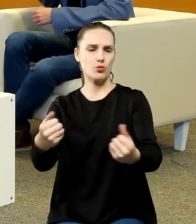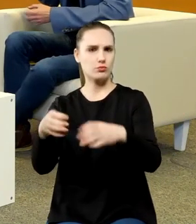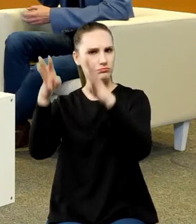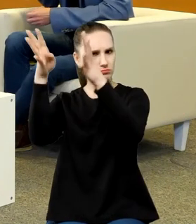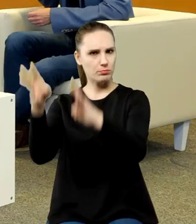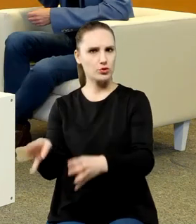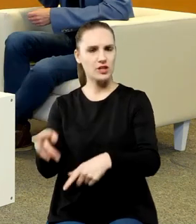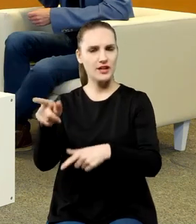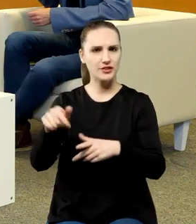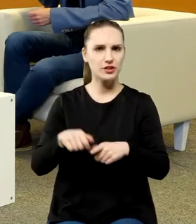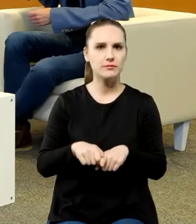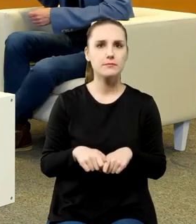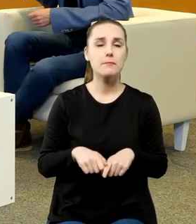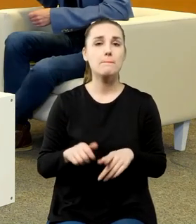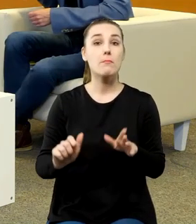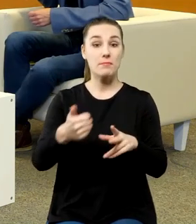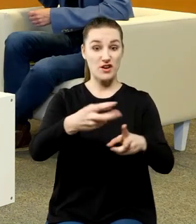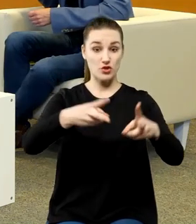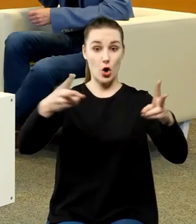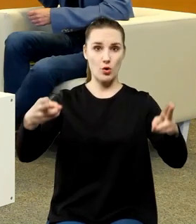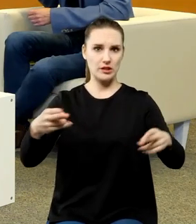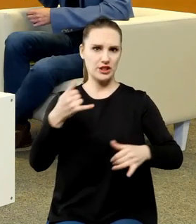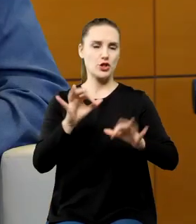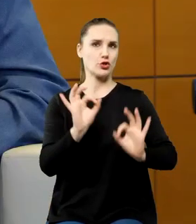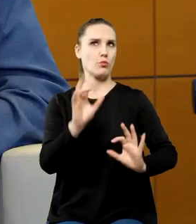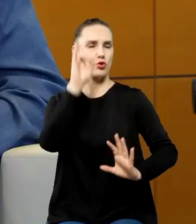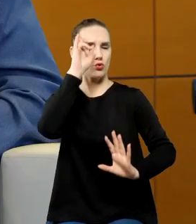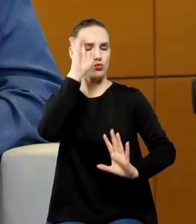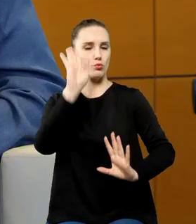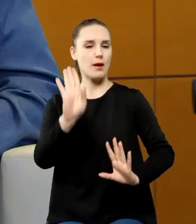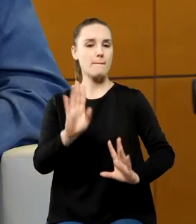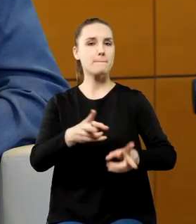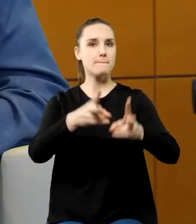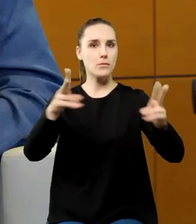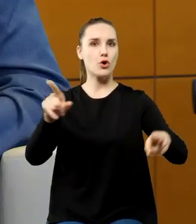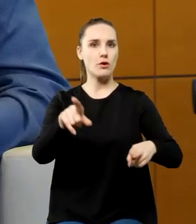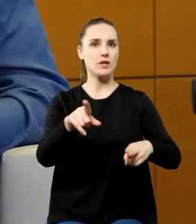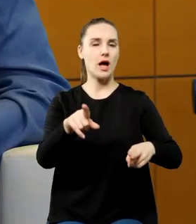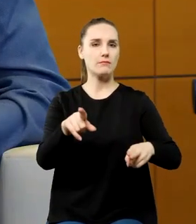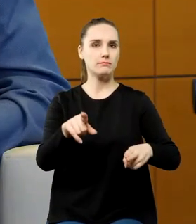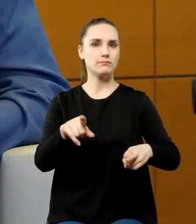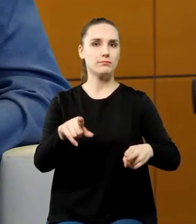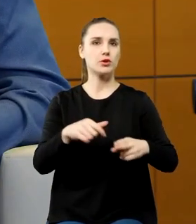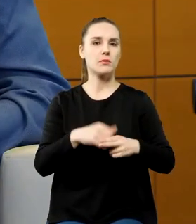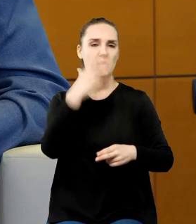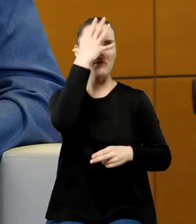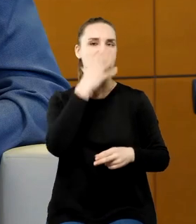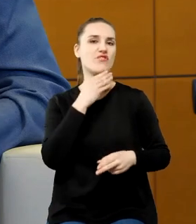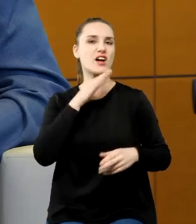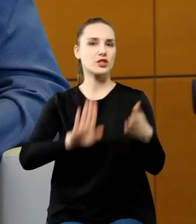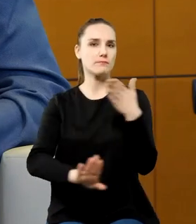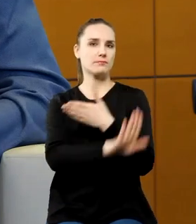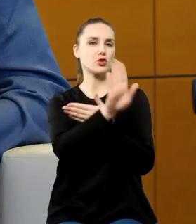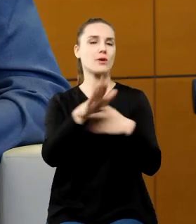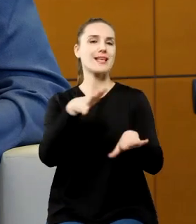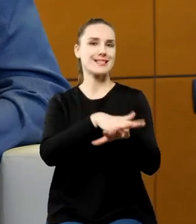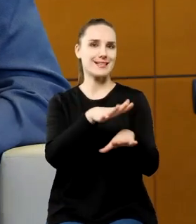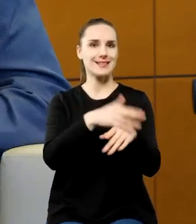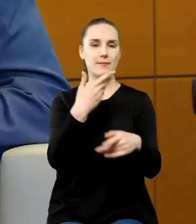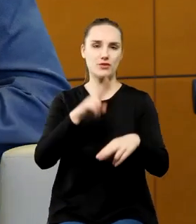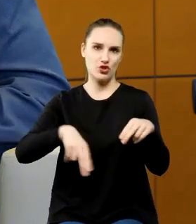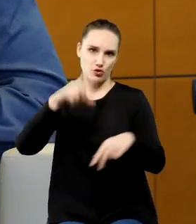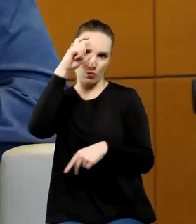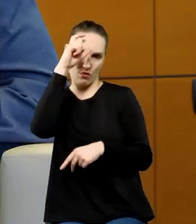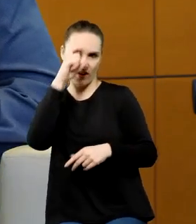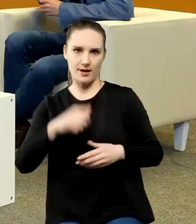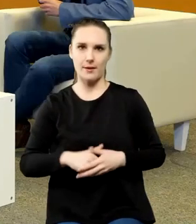która w tym pierwszym okresie, jeśli dobrze rozumiem, była w sposób dosłowny twarzą pewnego systemu, bardziej niż człowiekiem.